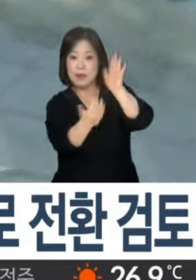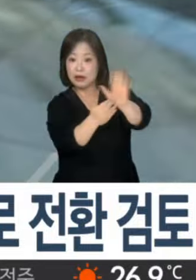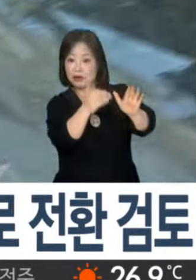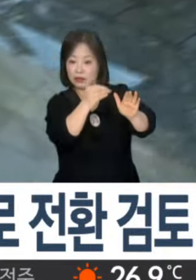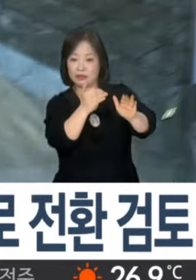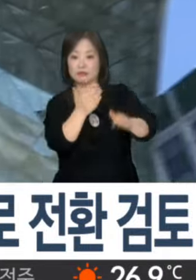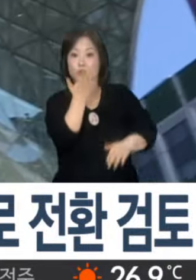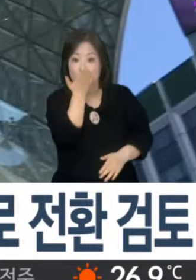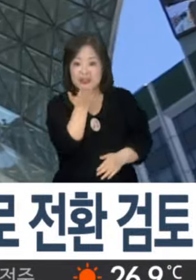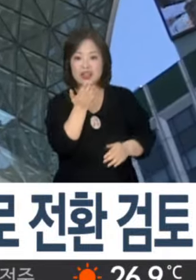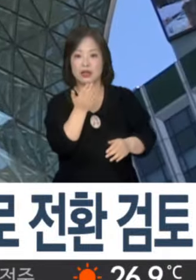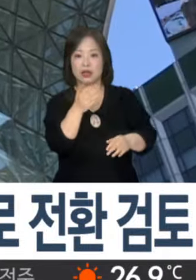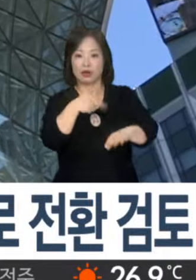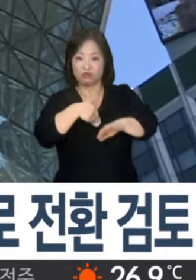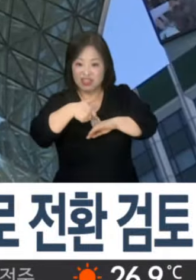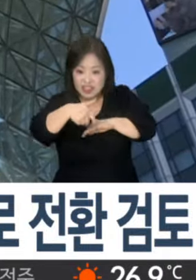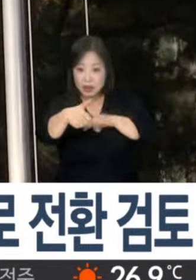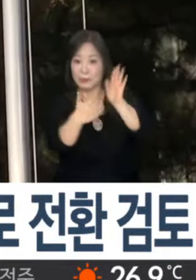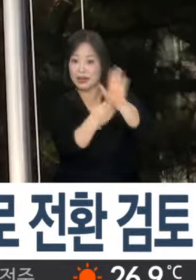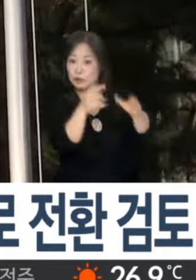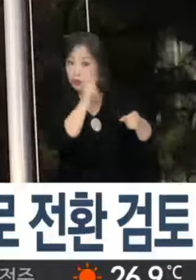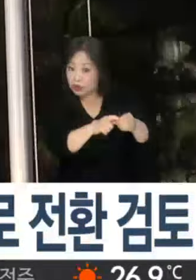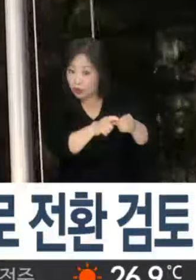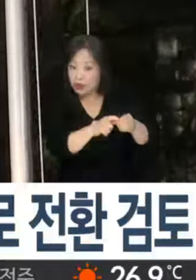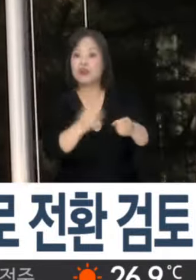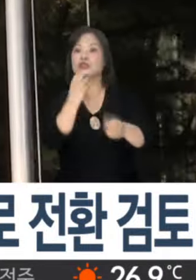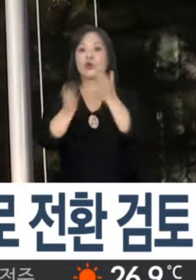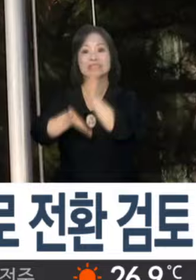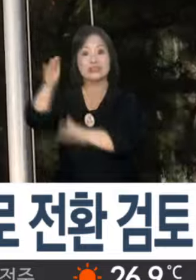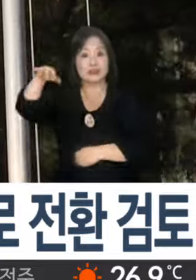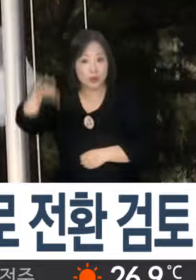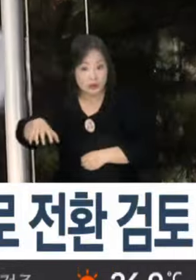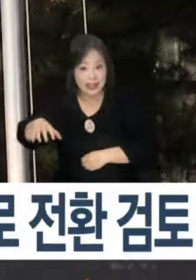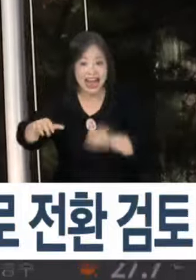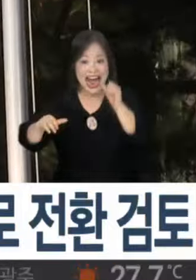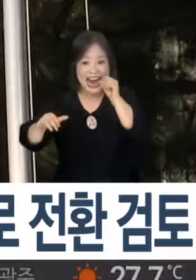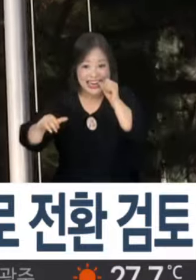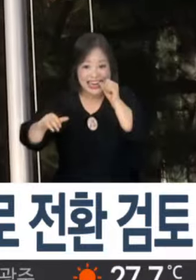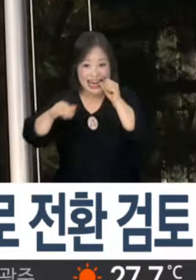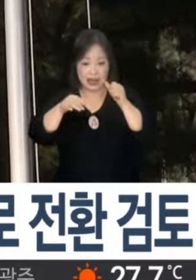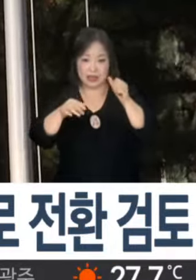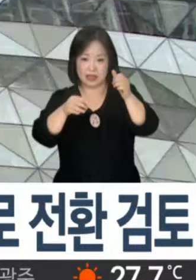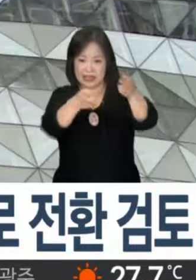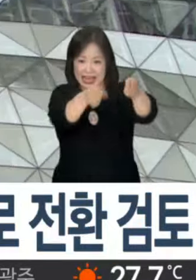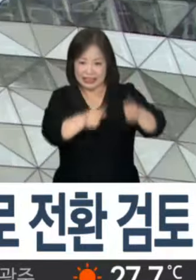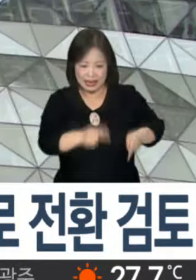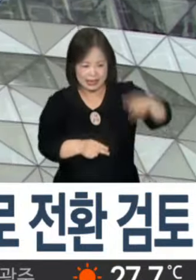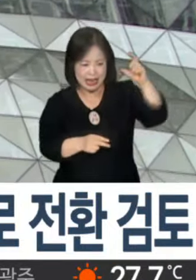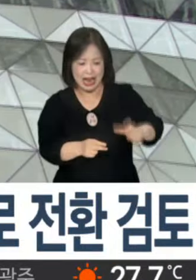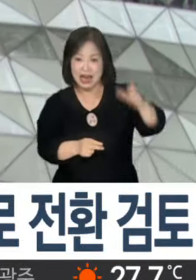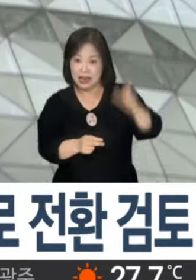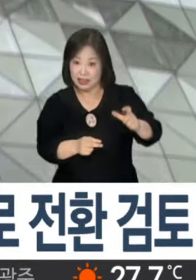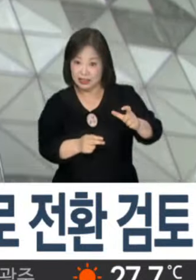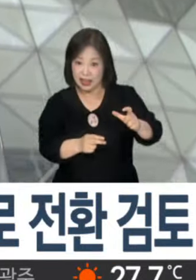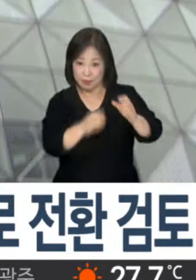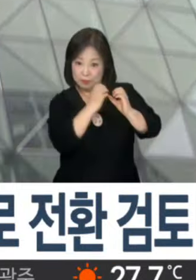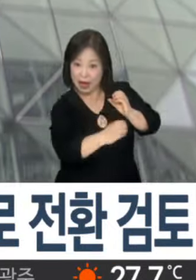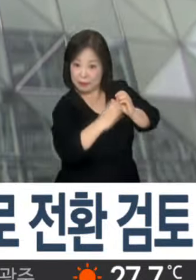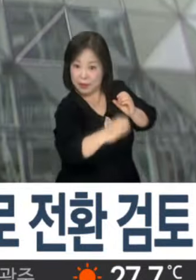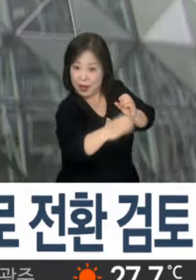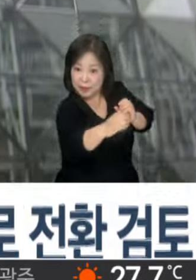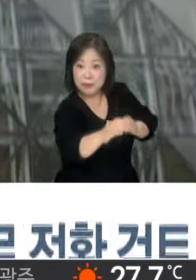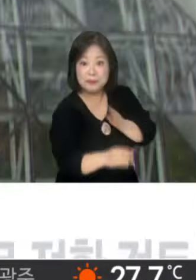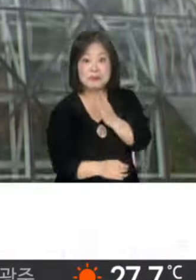차량 진입을 막는 기능이 없는데 시는 이를 차량용 가드레일로 바꾸는 안을 검토 중입니다. 하지만